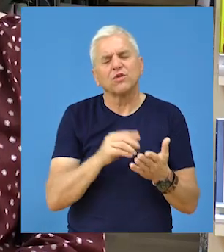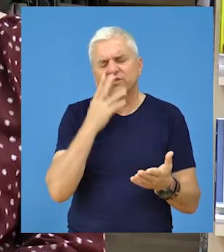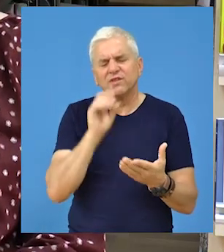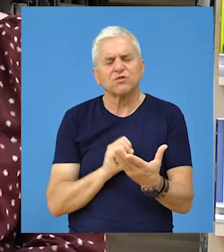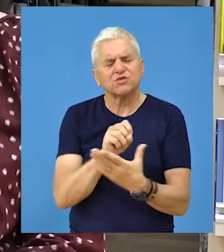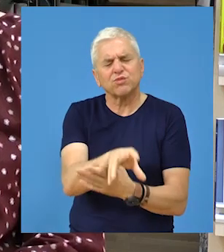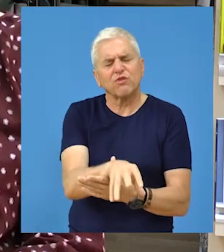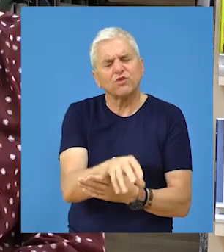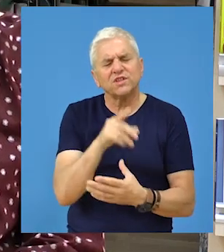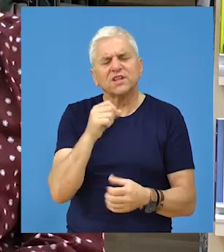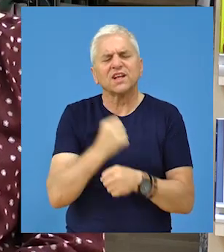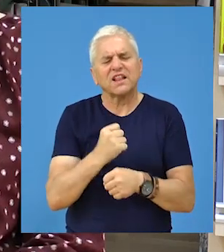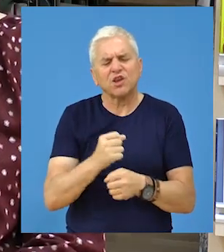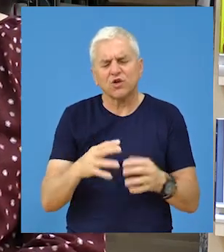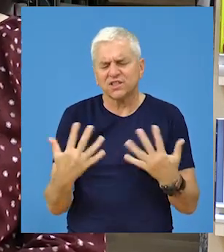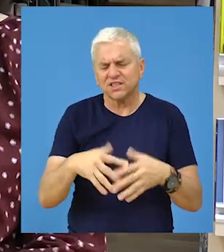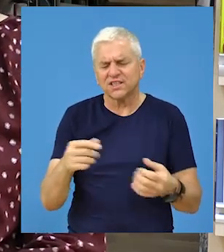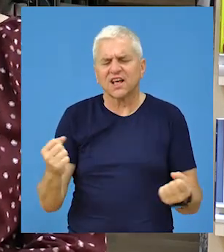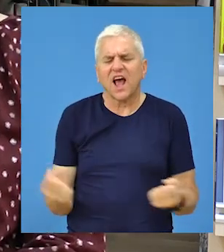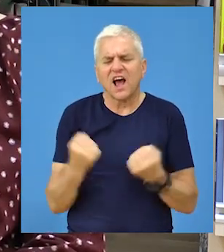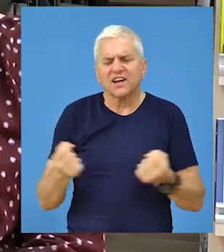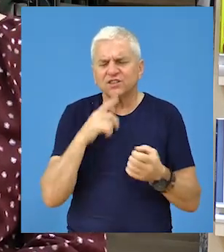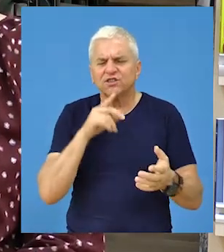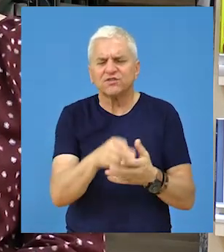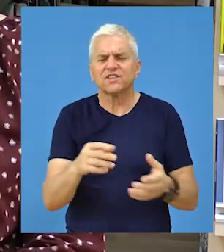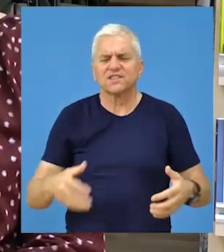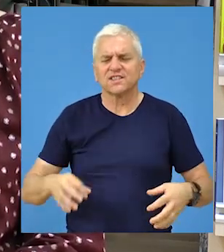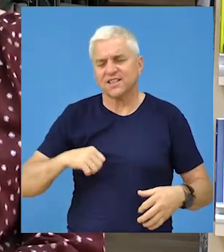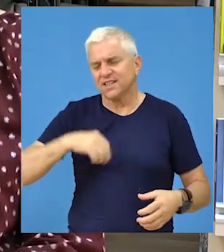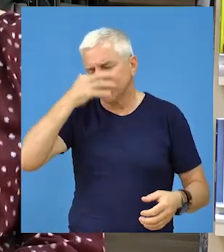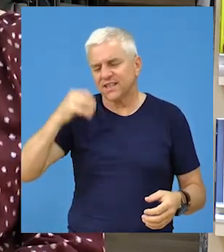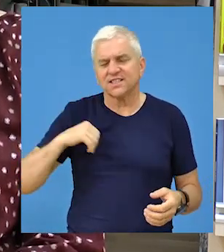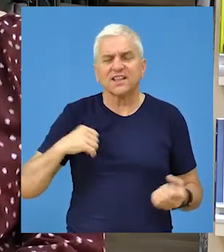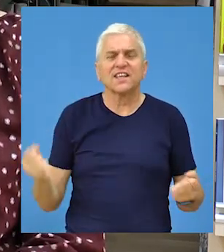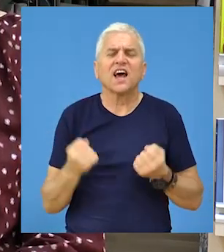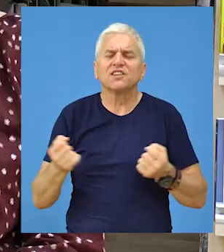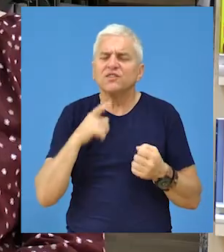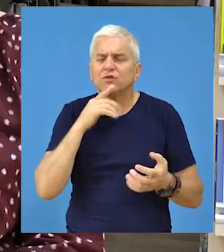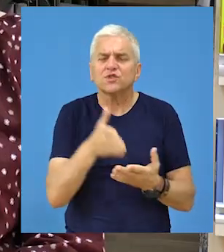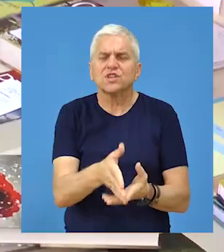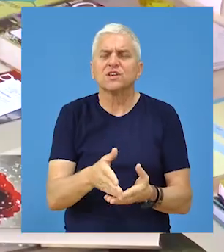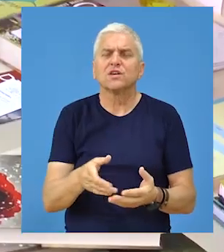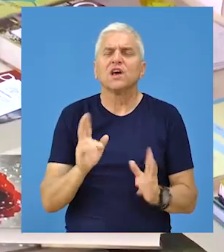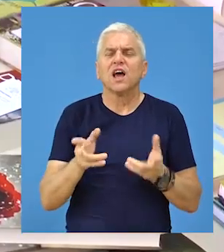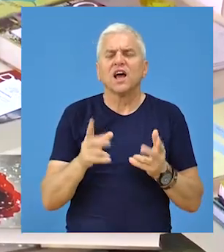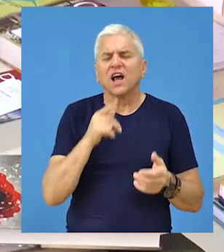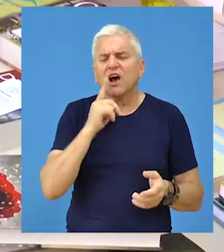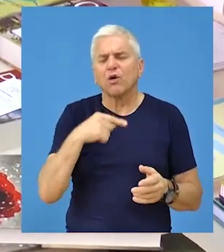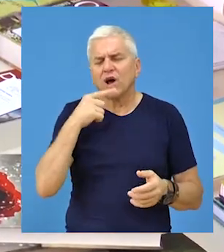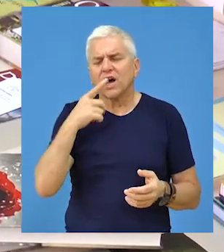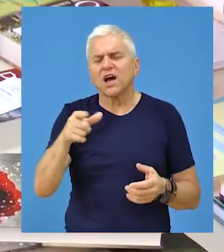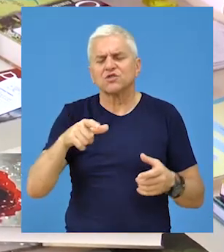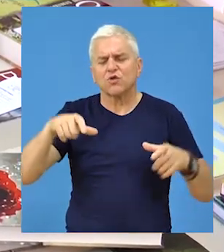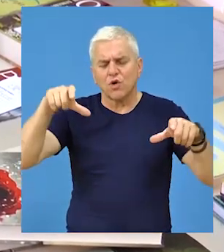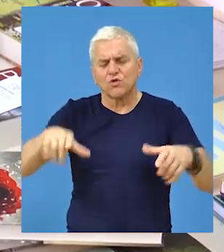formu radionica, kreativnih i zabavnih radionica, a organizovat će se kako kod nas